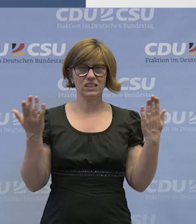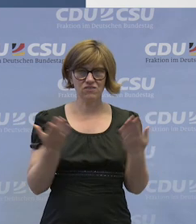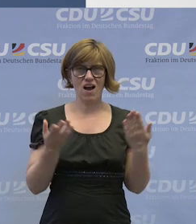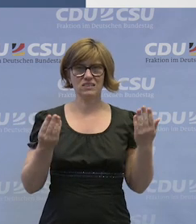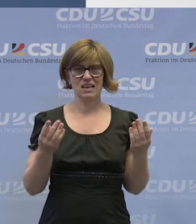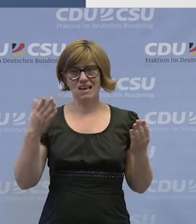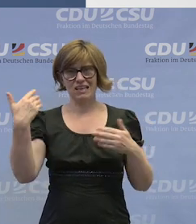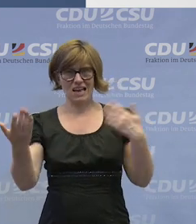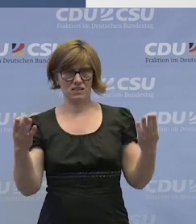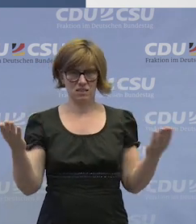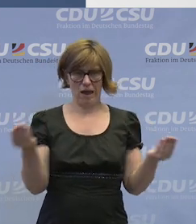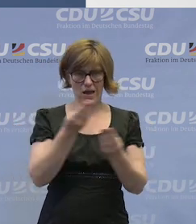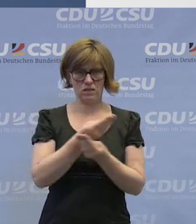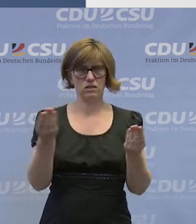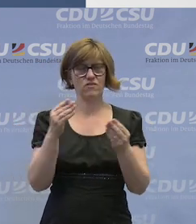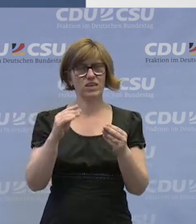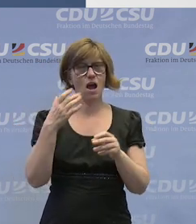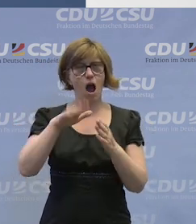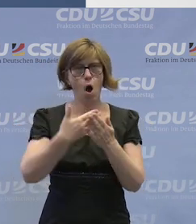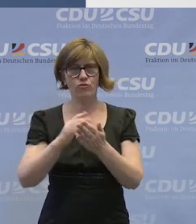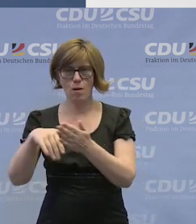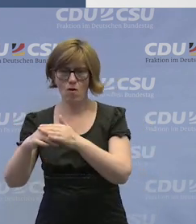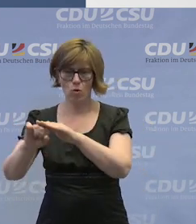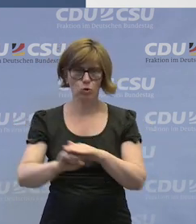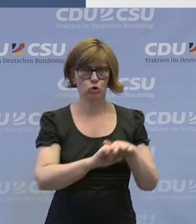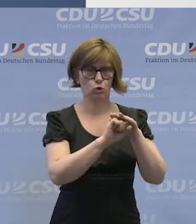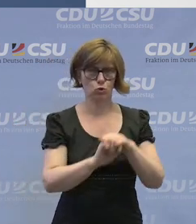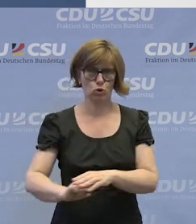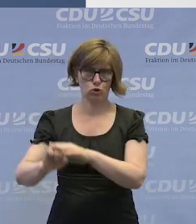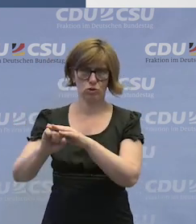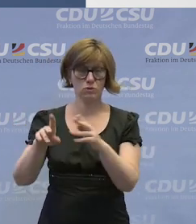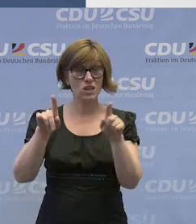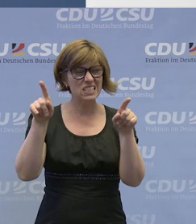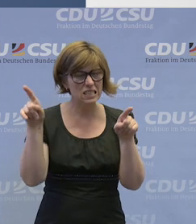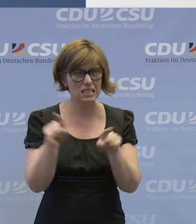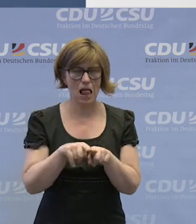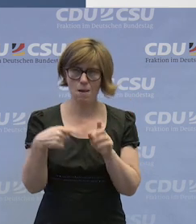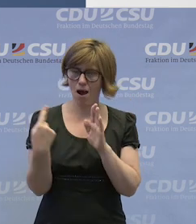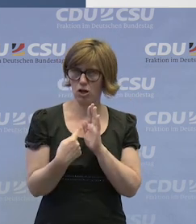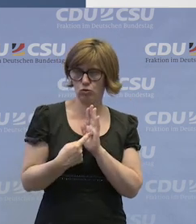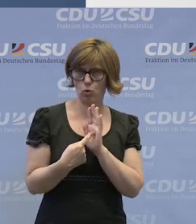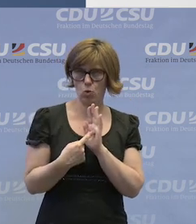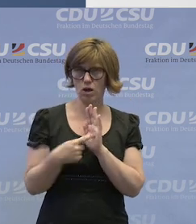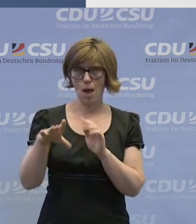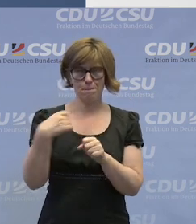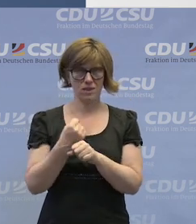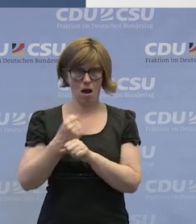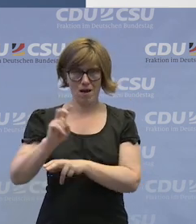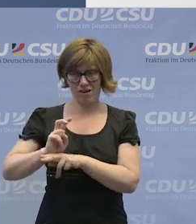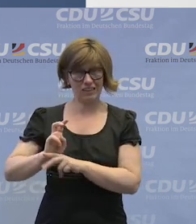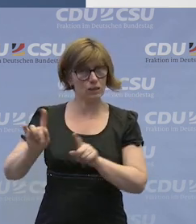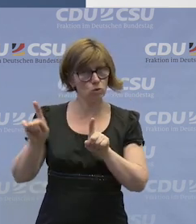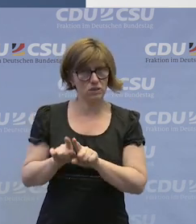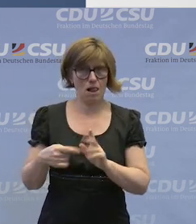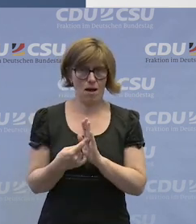sich gegenseitig dort bei der Erfüllung der Aufgaben zu unterstützen. Also den gleichen Anspruch, den wir auch an unsere Mitarbeitervertretung